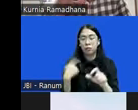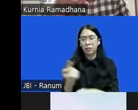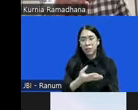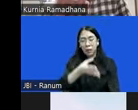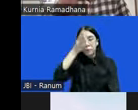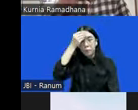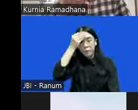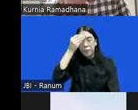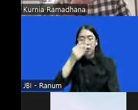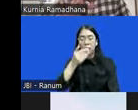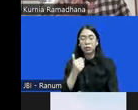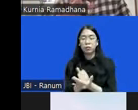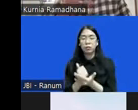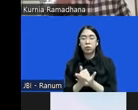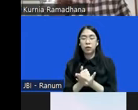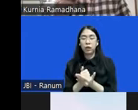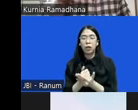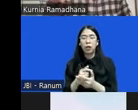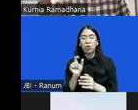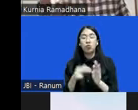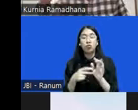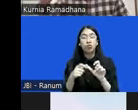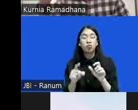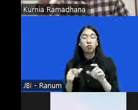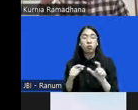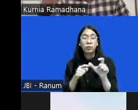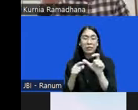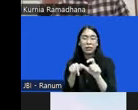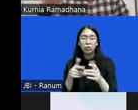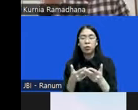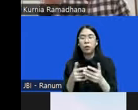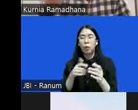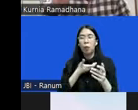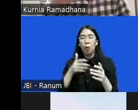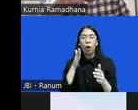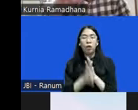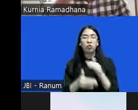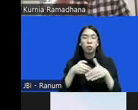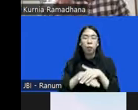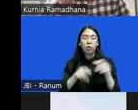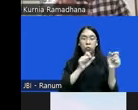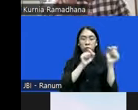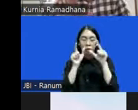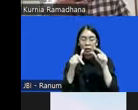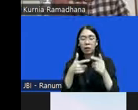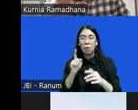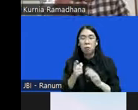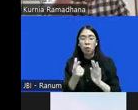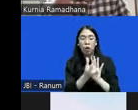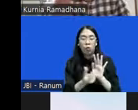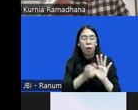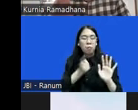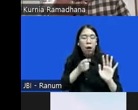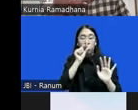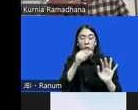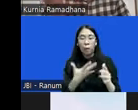satu unsur penyidik, saya mau masuk langsung pada konteks berbahayanya undang-undang ini bagi pemberantasan